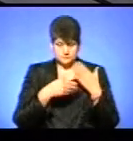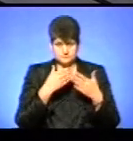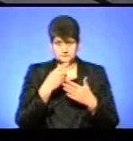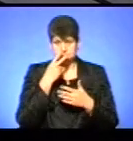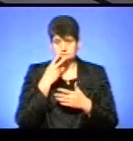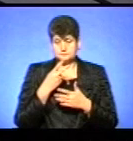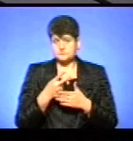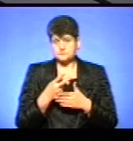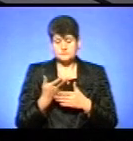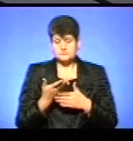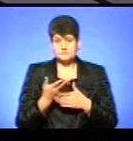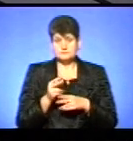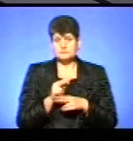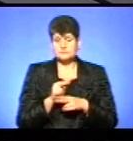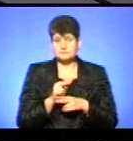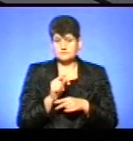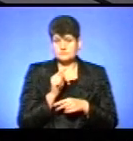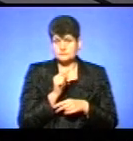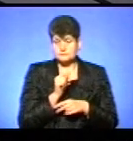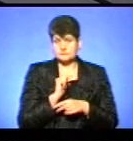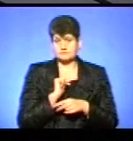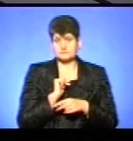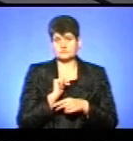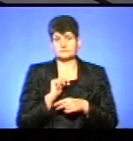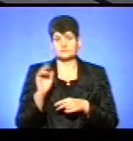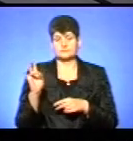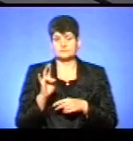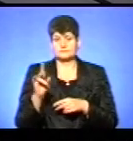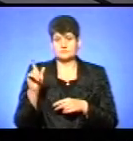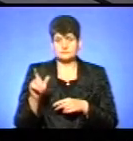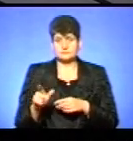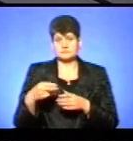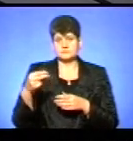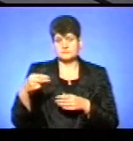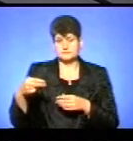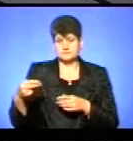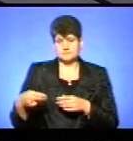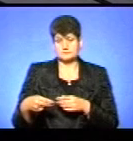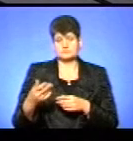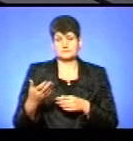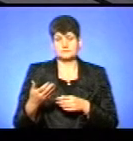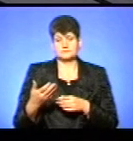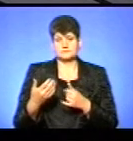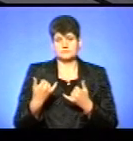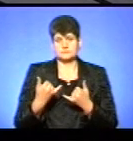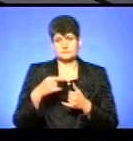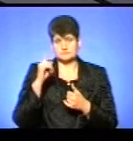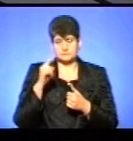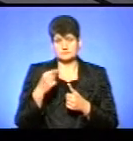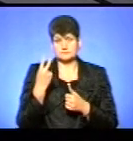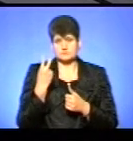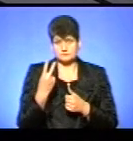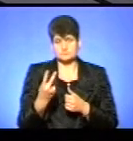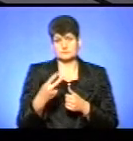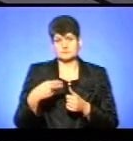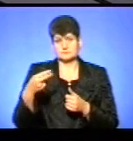застереження з боку навіть тих митрополитів, які підписали, ми на сьогодні знаємо, двох митрополитів,